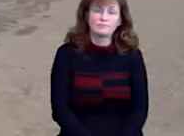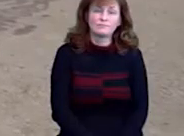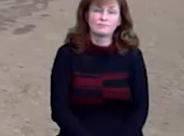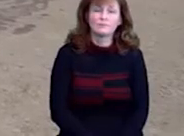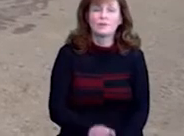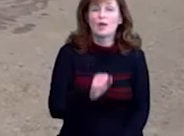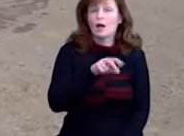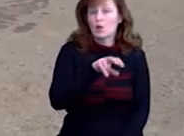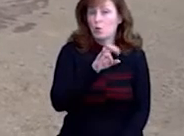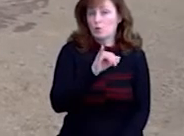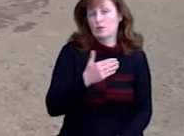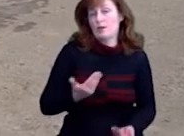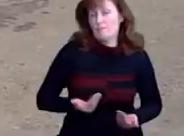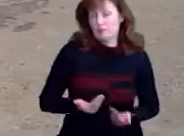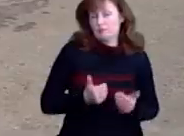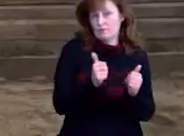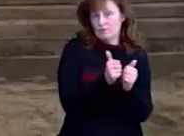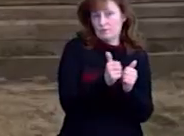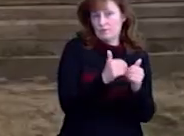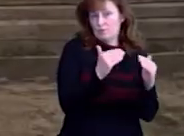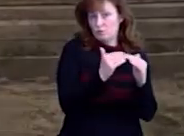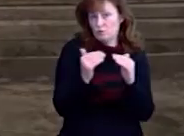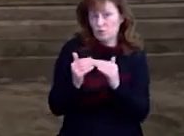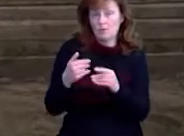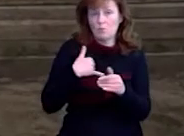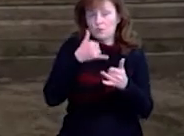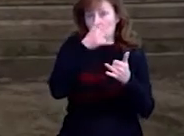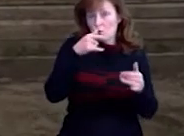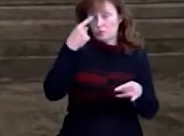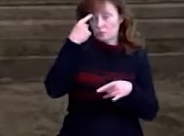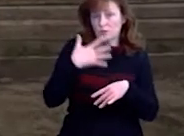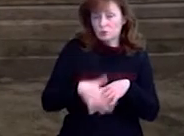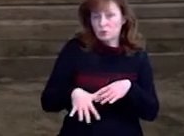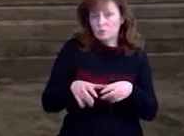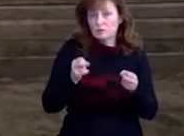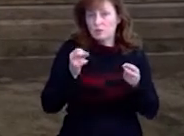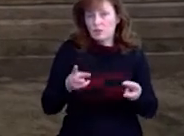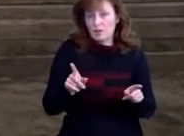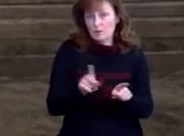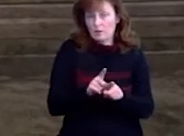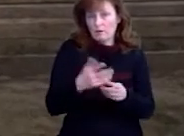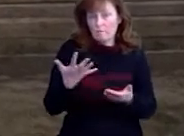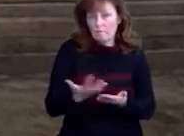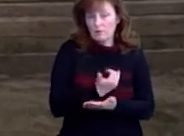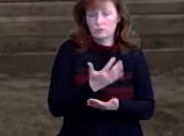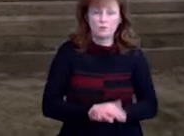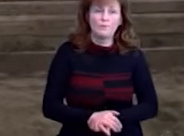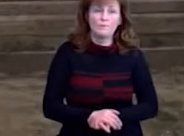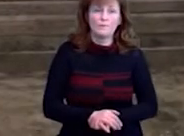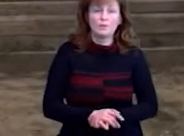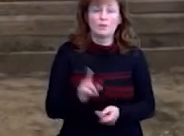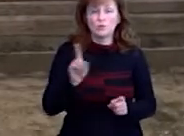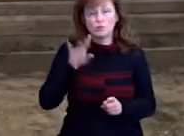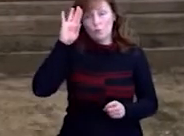Альона проживає у будинку по сусідству. Ми не можемо зрозуміти, як так взагалі вийшло, чому